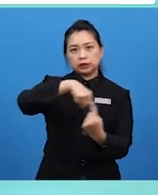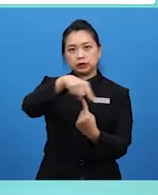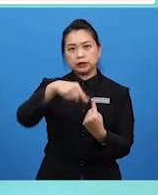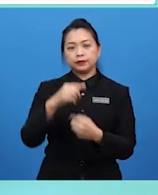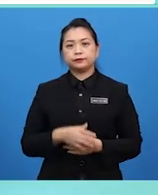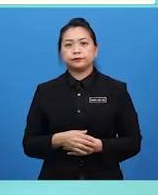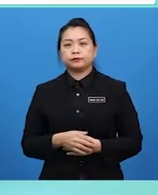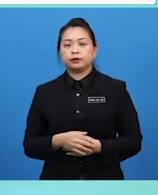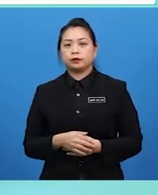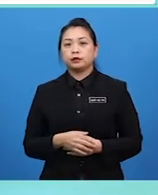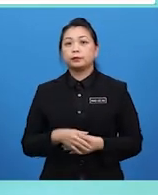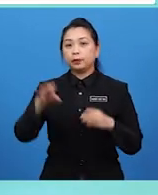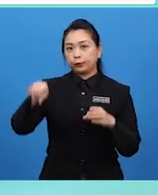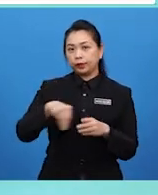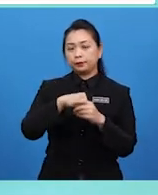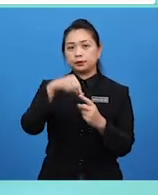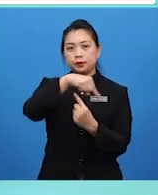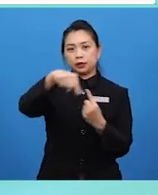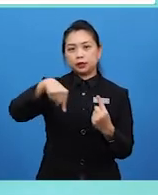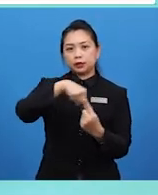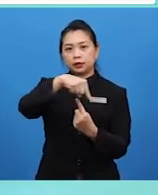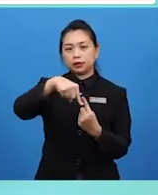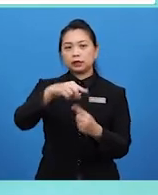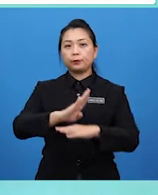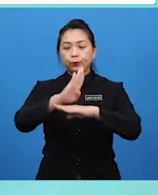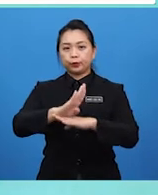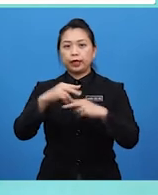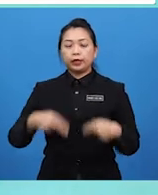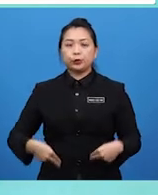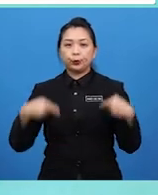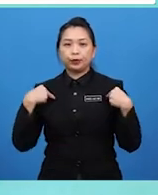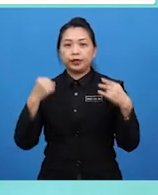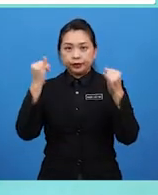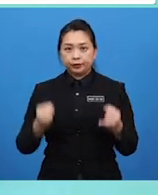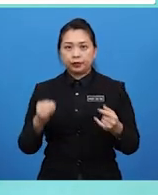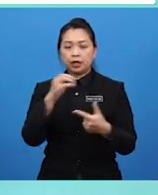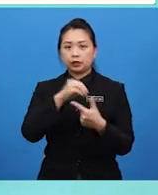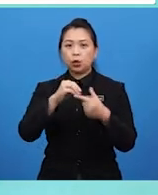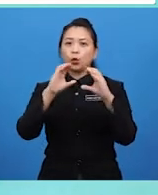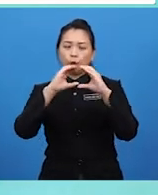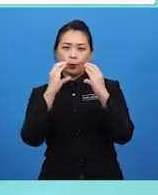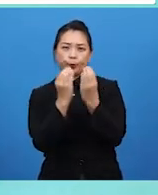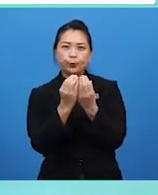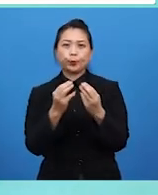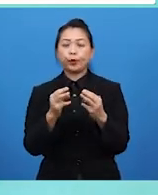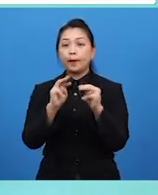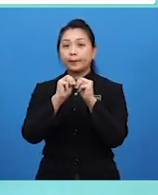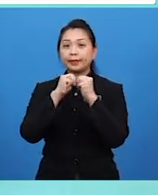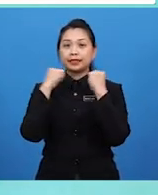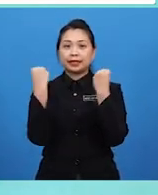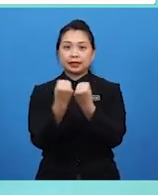Persekitaran sosial ini meliputi persekitaran dalam lingkungan budaya kehidupan, individu ataupun kelompok